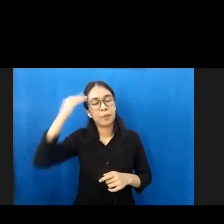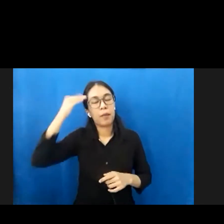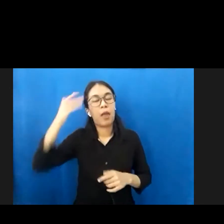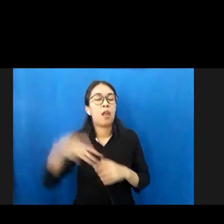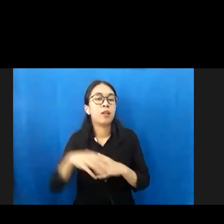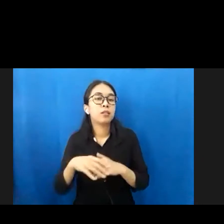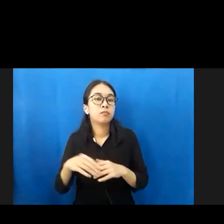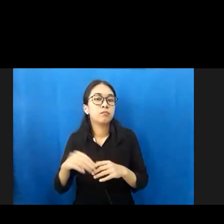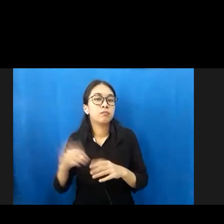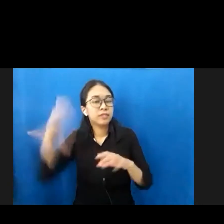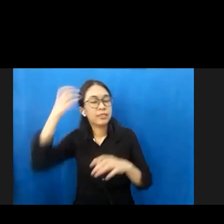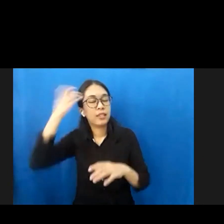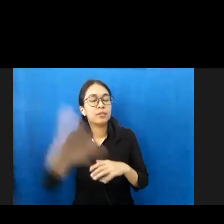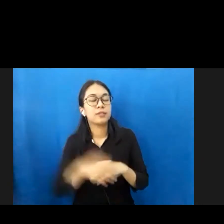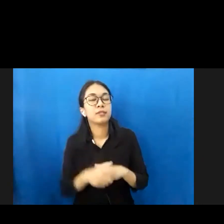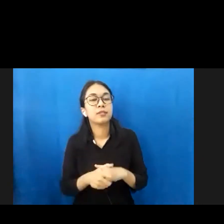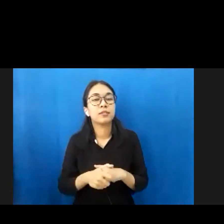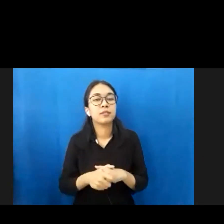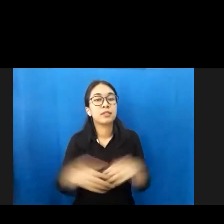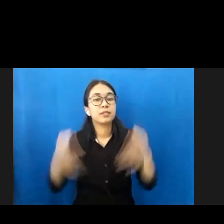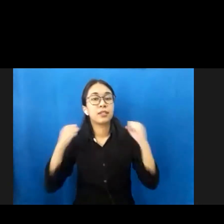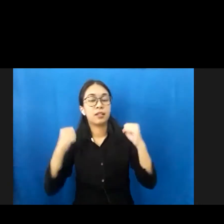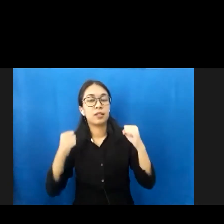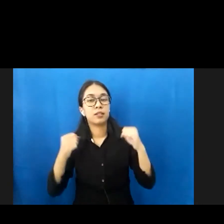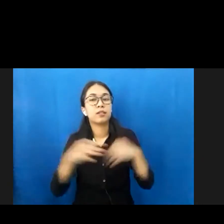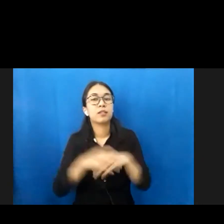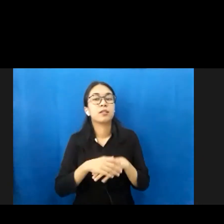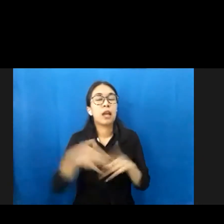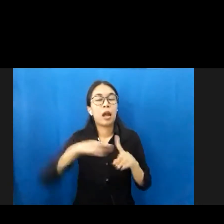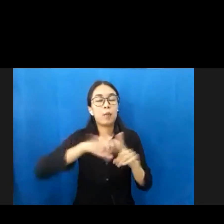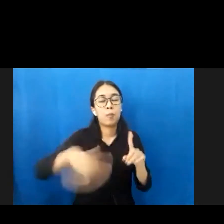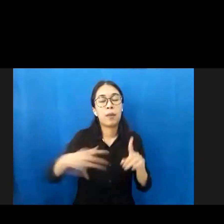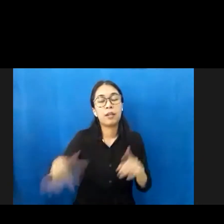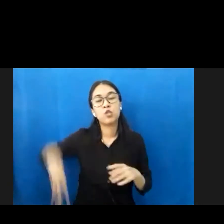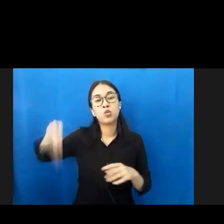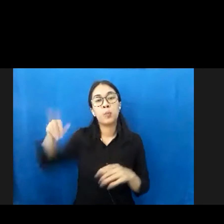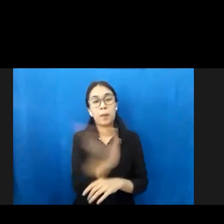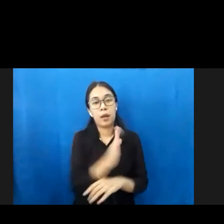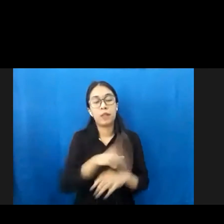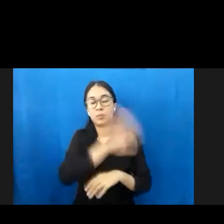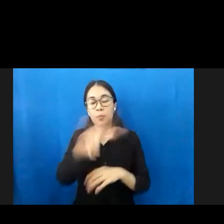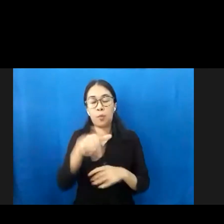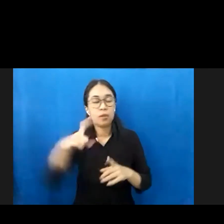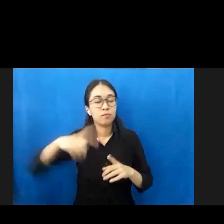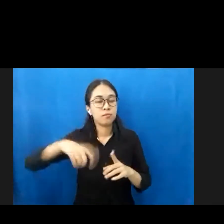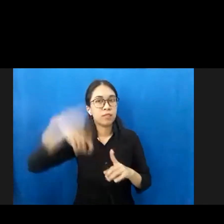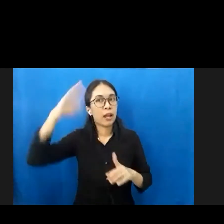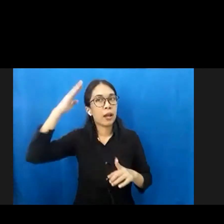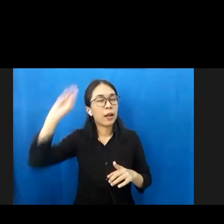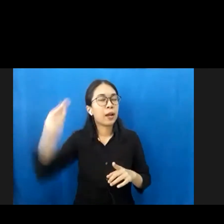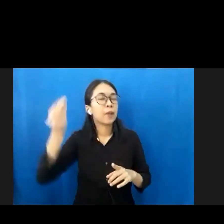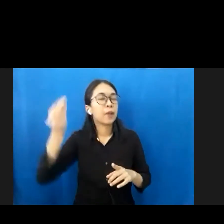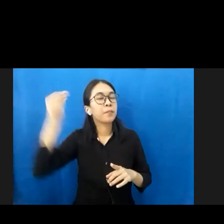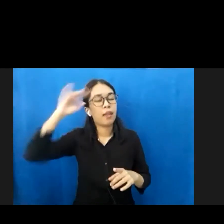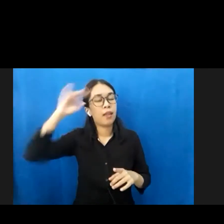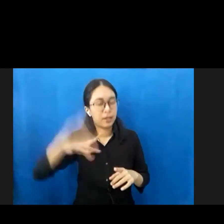Dan juga yang saya hormati Bapak Kepala Dinas Kesehatan Kabupaten Sumbabarat beserta para Kepala Desa, singkatnya para hadirin sekalian yang sudah berkenan,